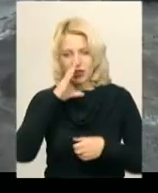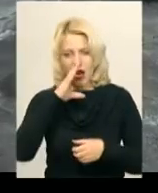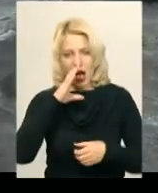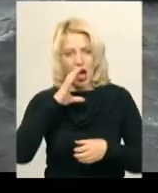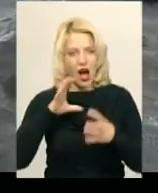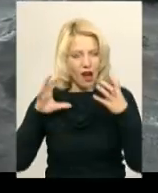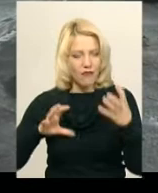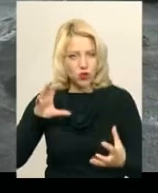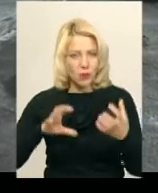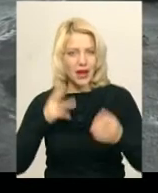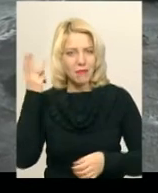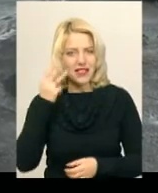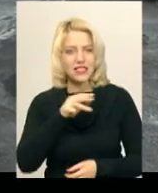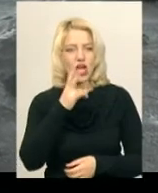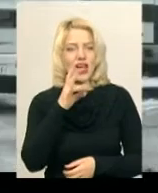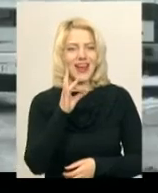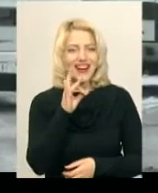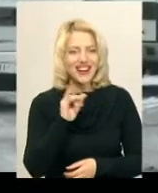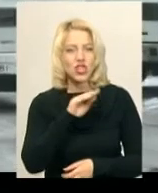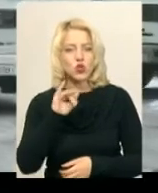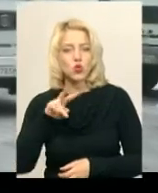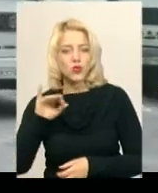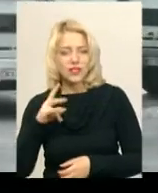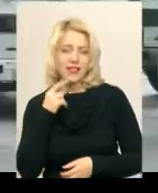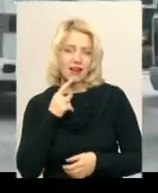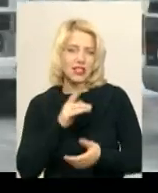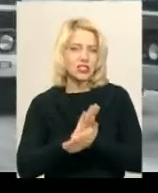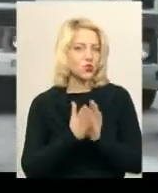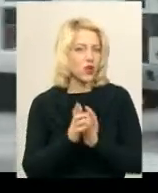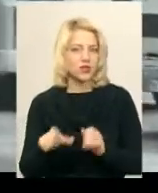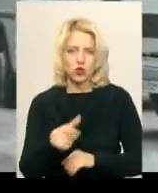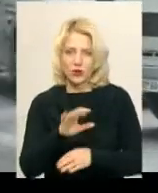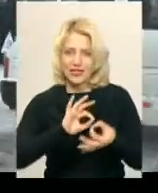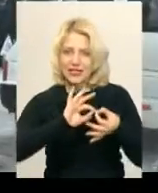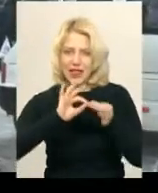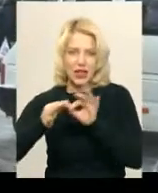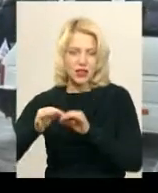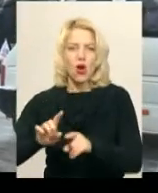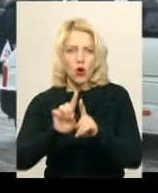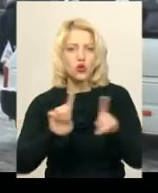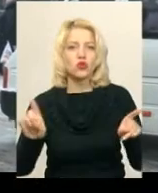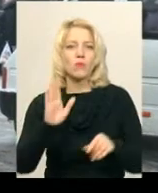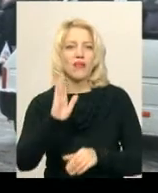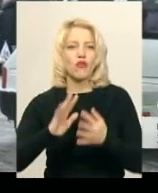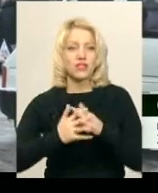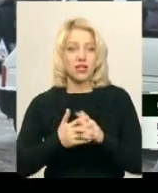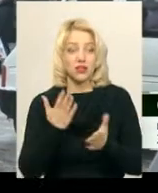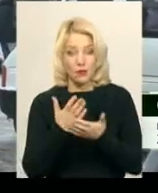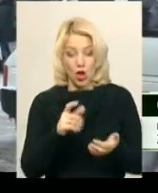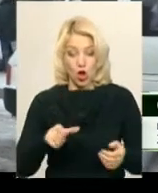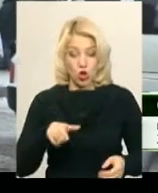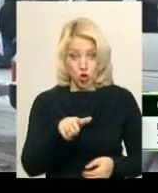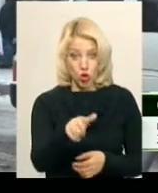Хмельницькій Рижуленці Олег Остапішин каже, ситуація з дорогами складна, особливо в селах. Дорога, як взяти на Тернопіль, я